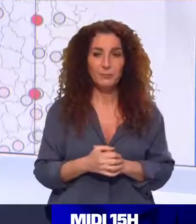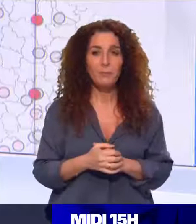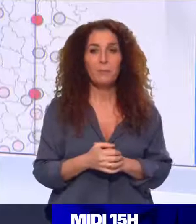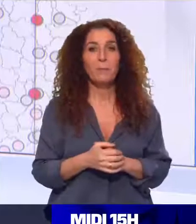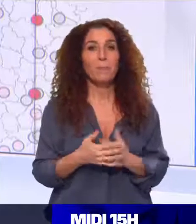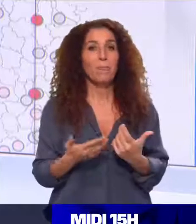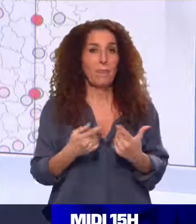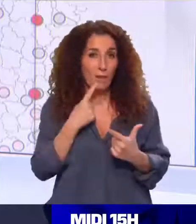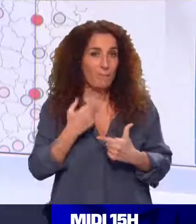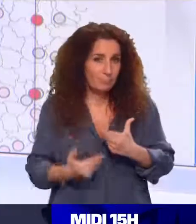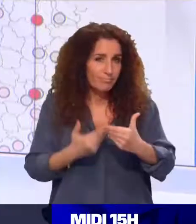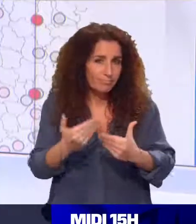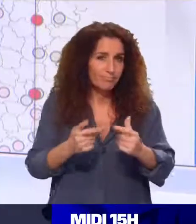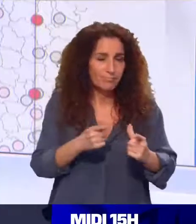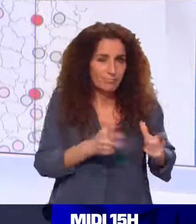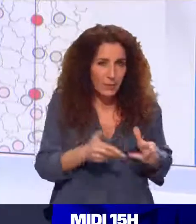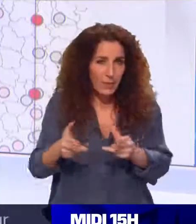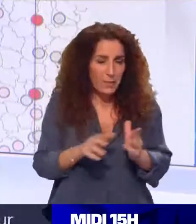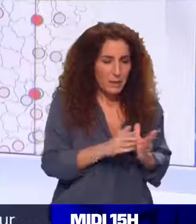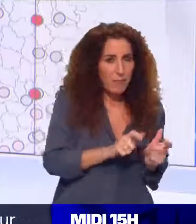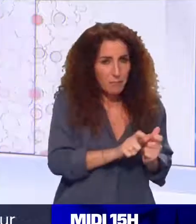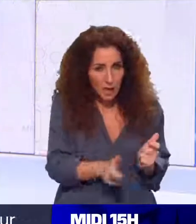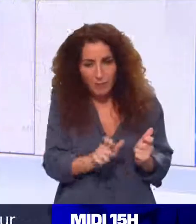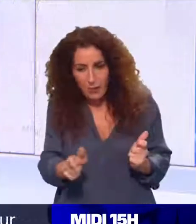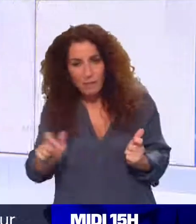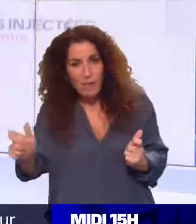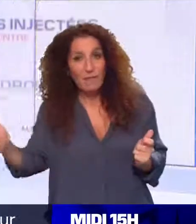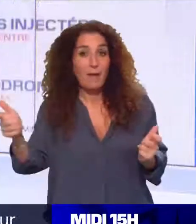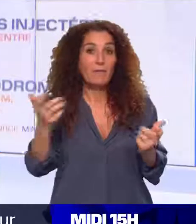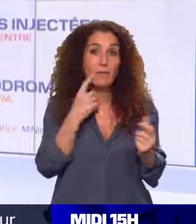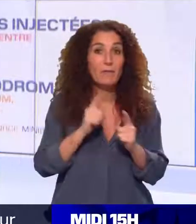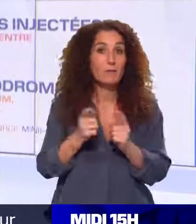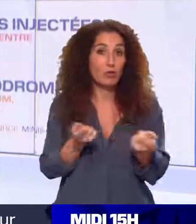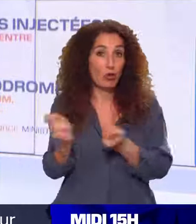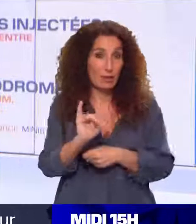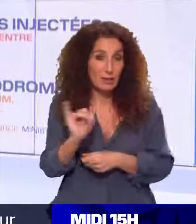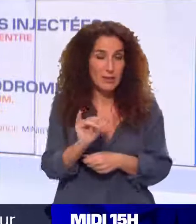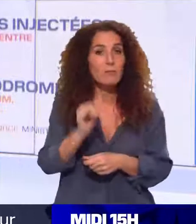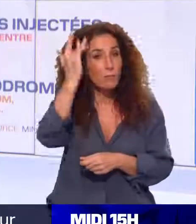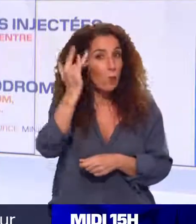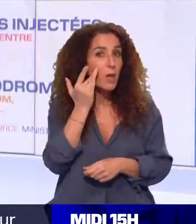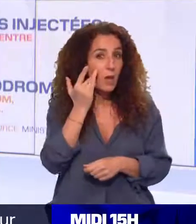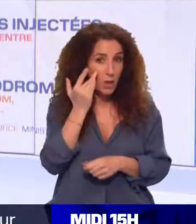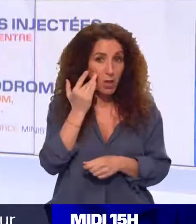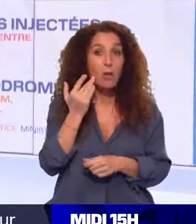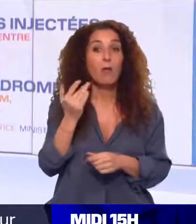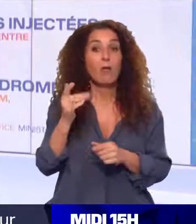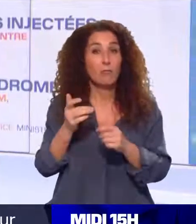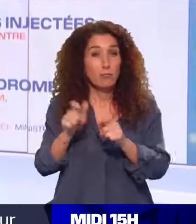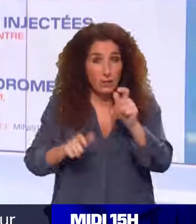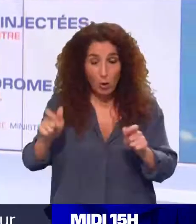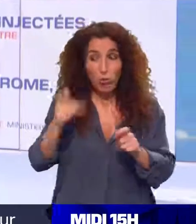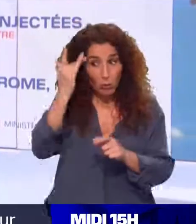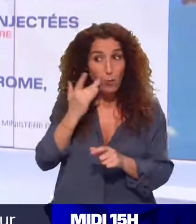de progression qui vont mener à terme à des centres gérés par des sapeurs-pompiers, dont 25 000 qui sont formés à vacciner